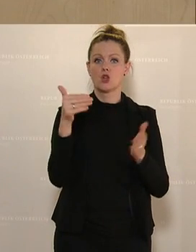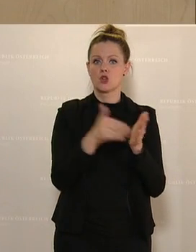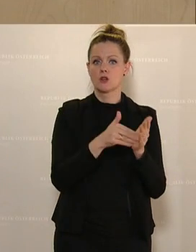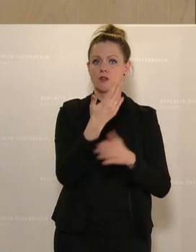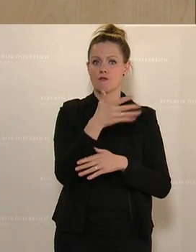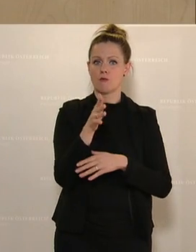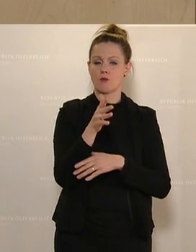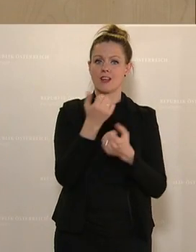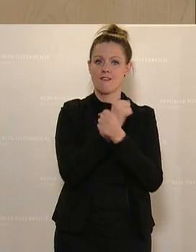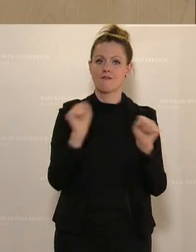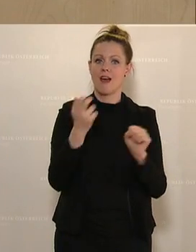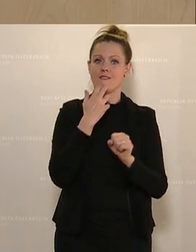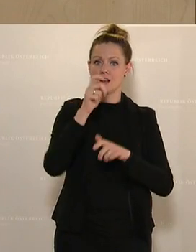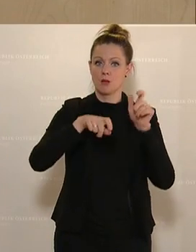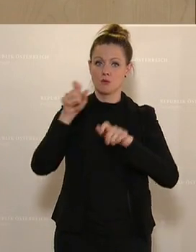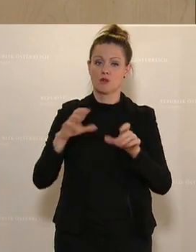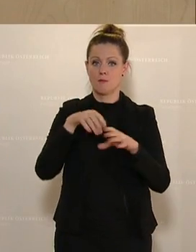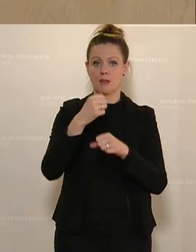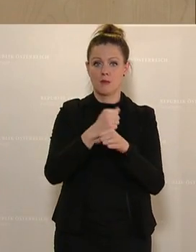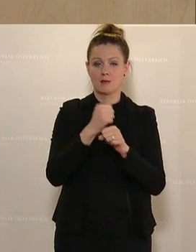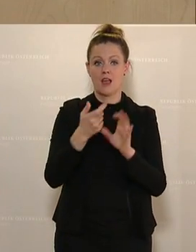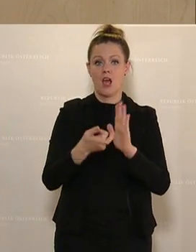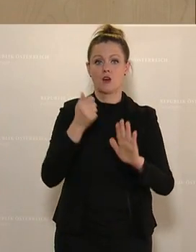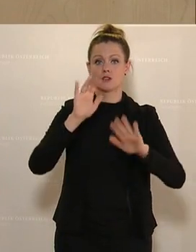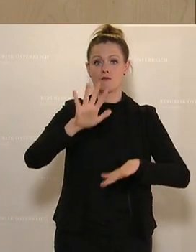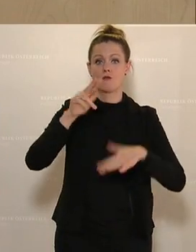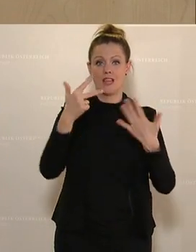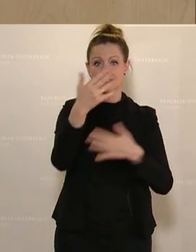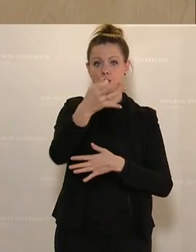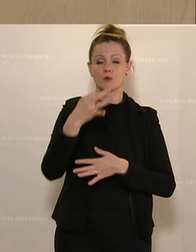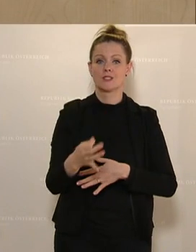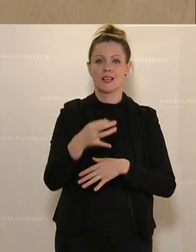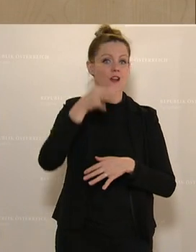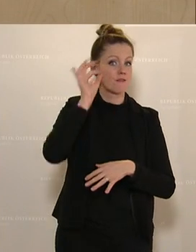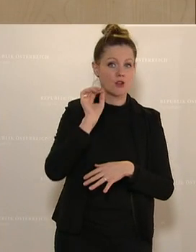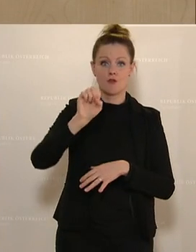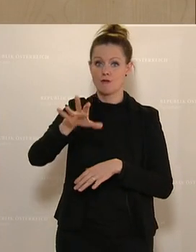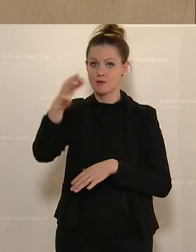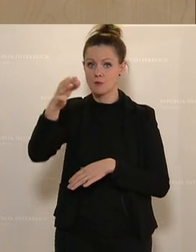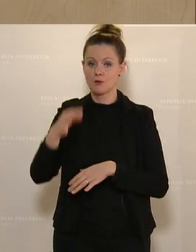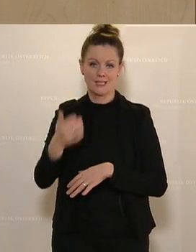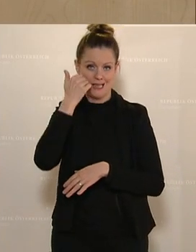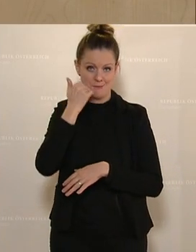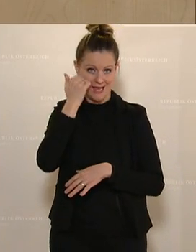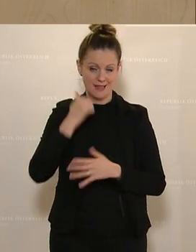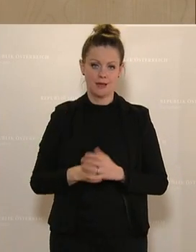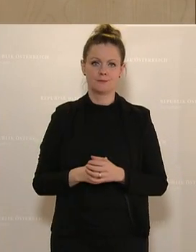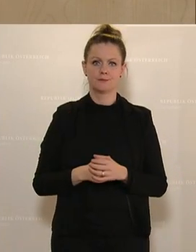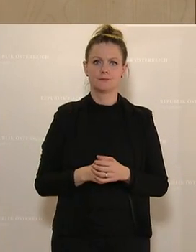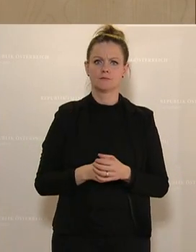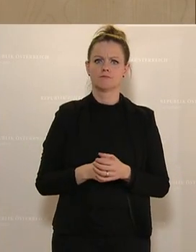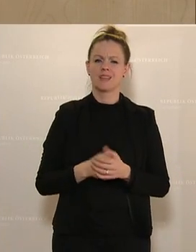.500 Freiwillige, davon waren 85 Prozent Frauen und nur 15 Prozent Männern. Und sie wurden